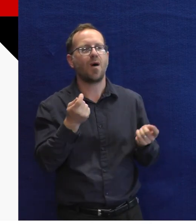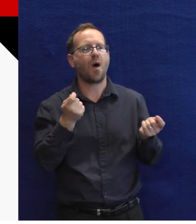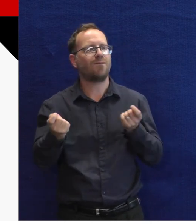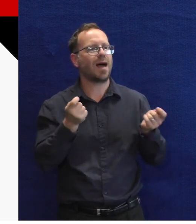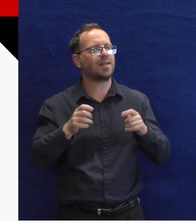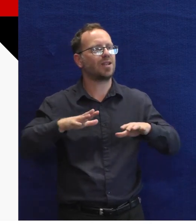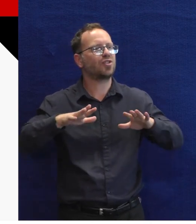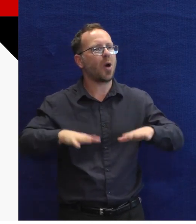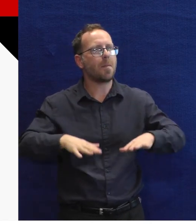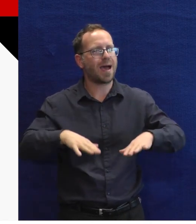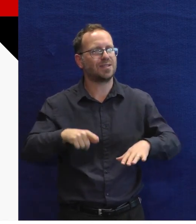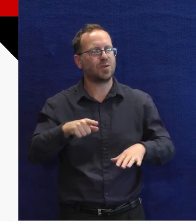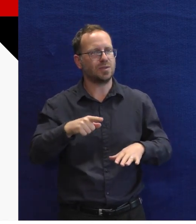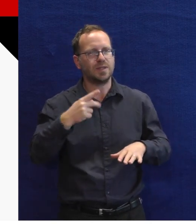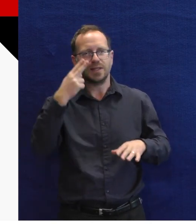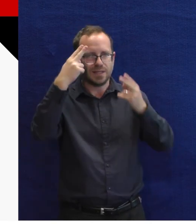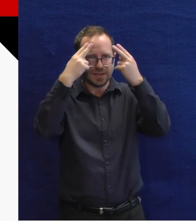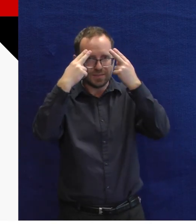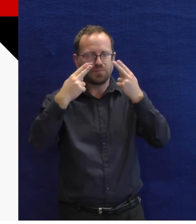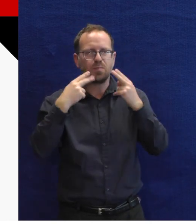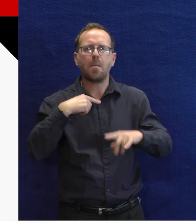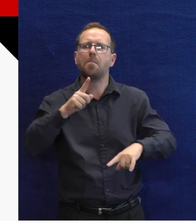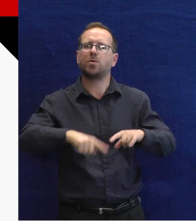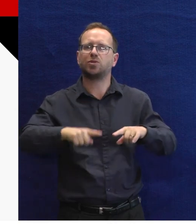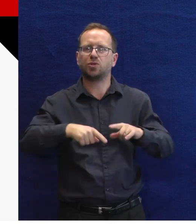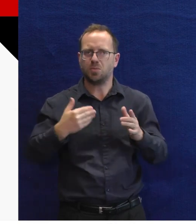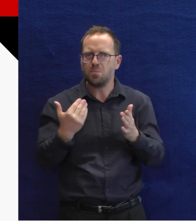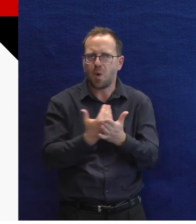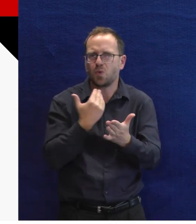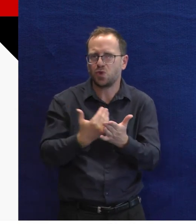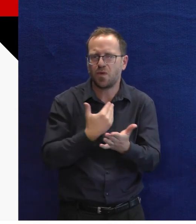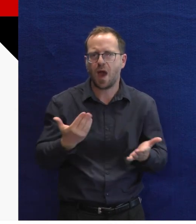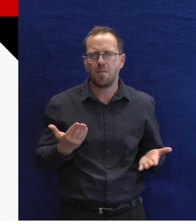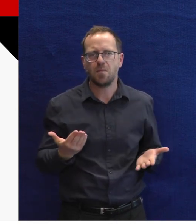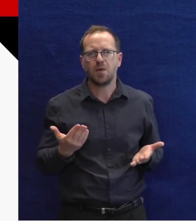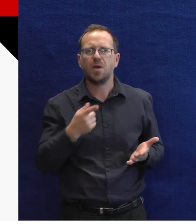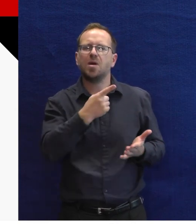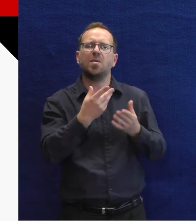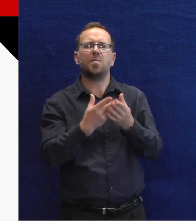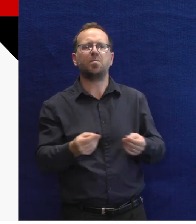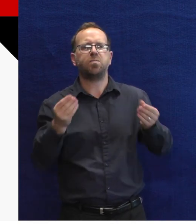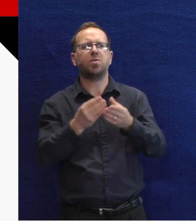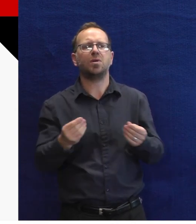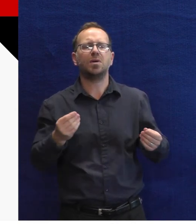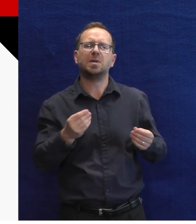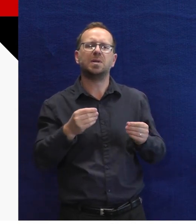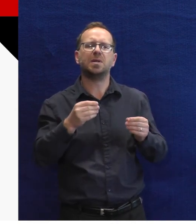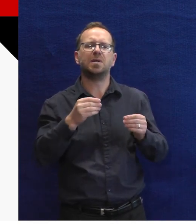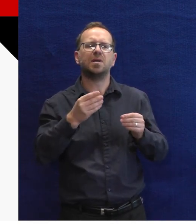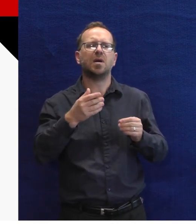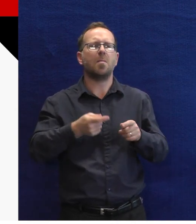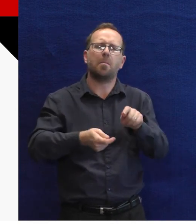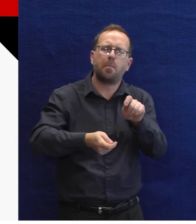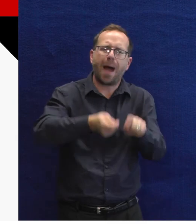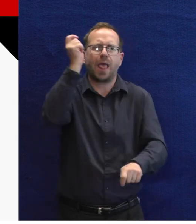jenom zajímá ohledně toho ovládání domácnosti, protože to je jedna z věcí, který z rachové postiženu, že to je určitě budou používat. Vy jste